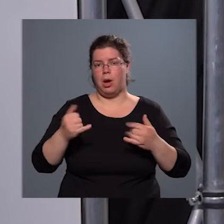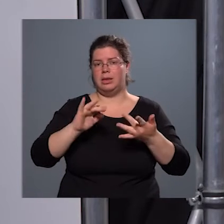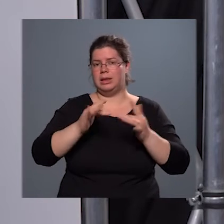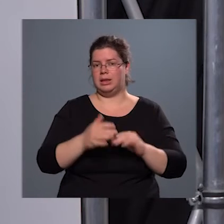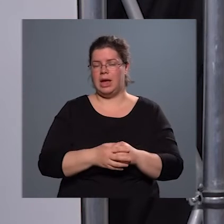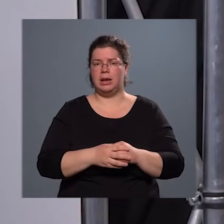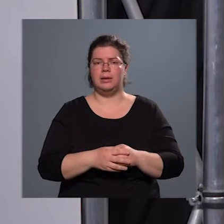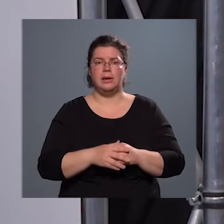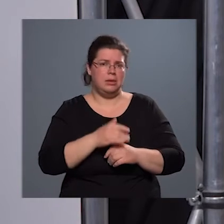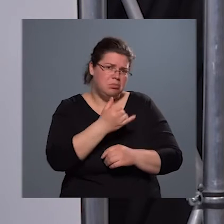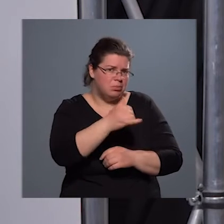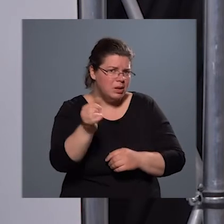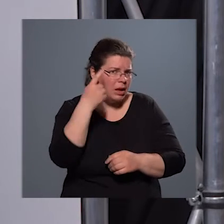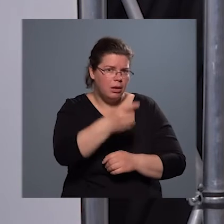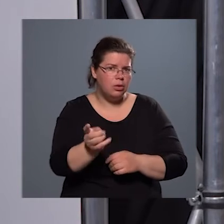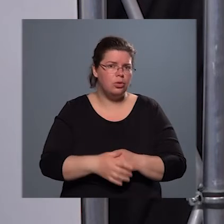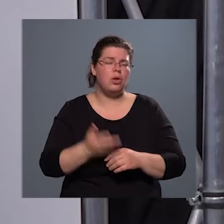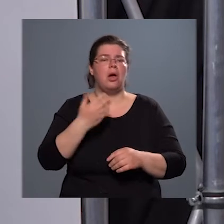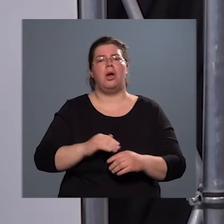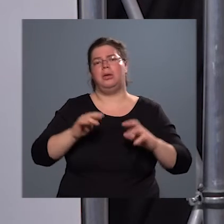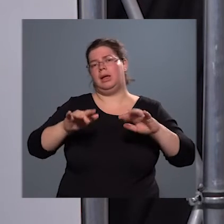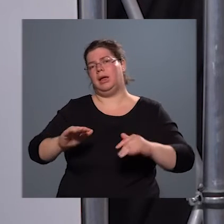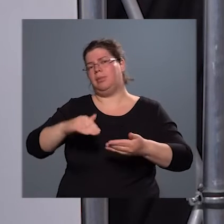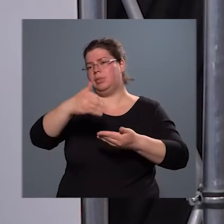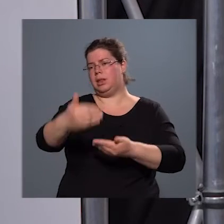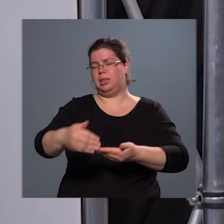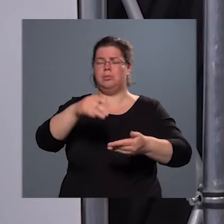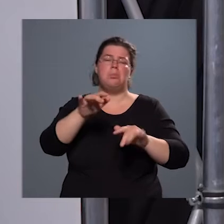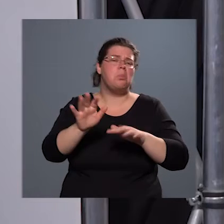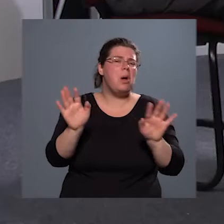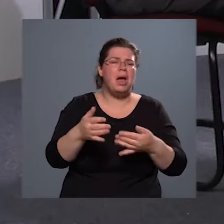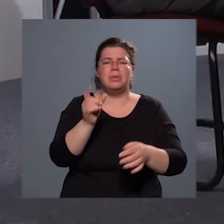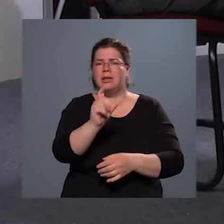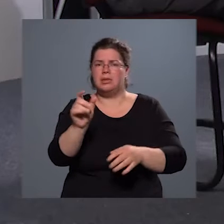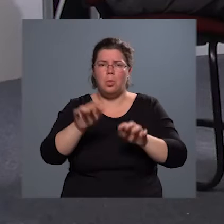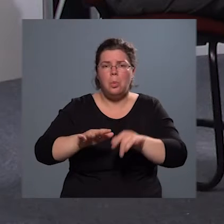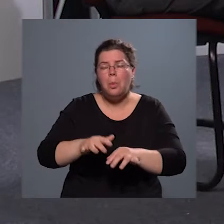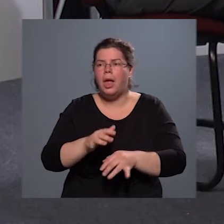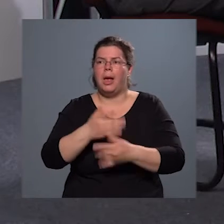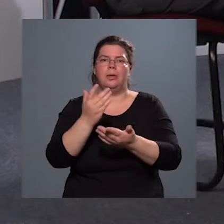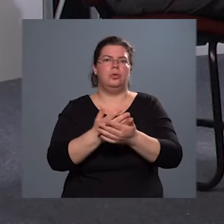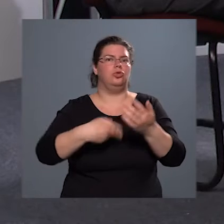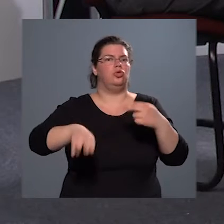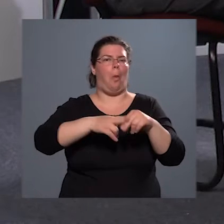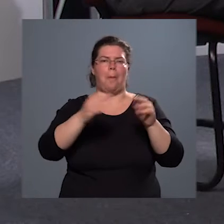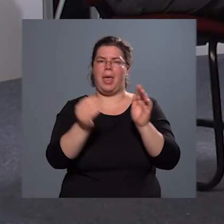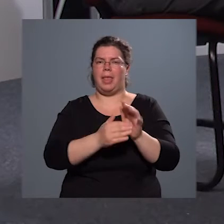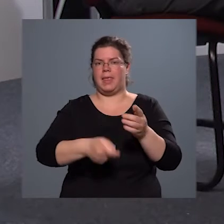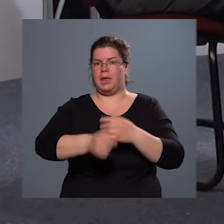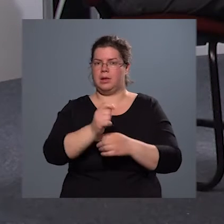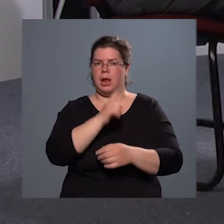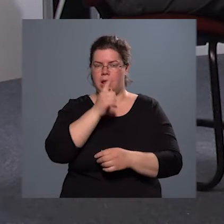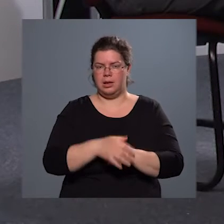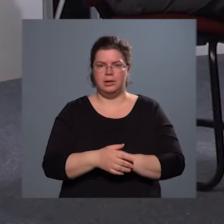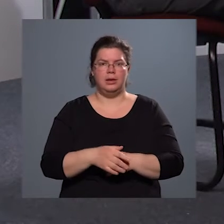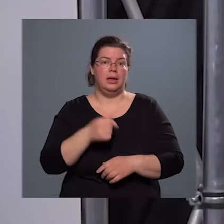interneten, ezt mindannyian tudjuk. Ha leülünk egy gép elé, bejutünk bármilyen szót, több ezer találat lesz. Nyilván